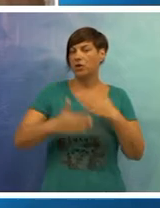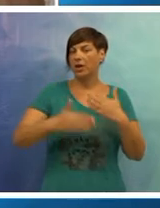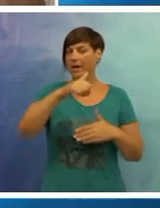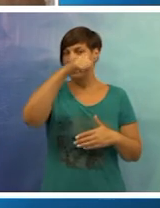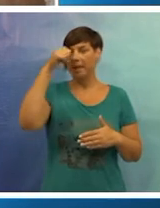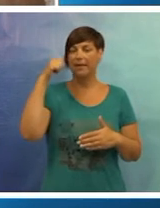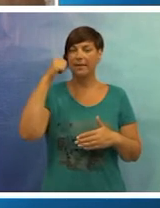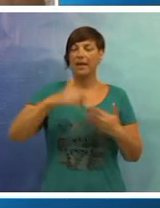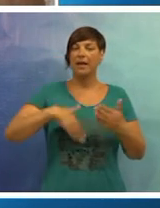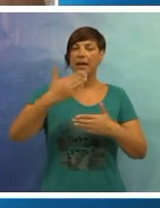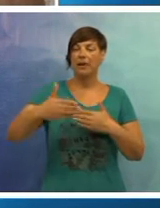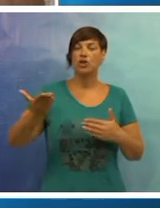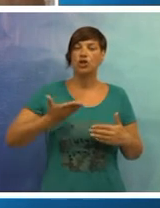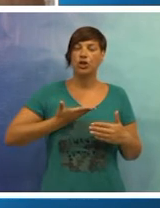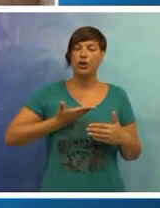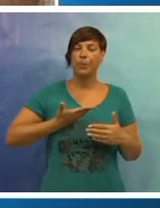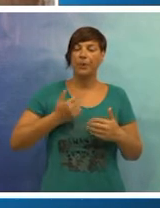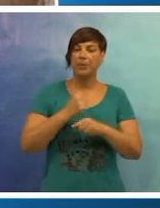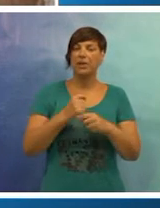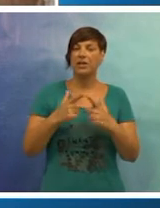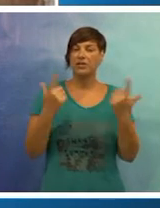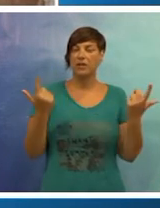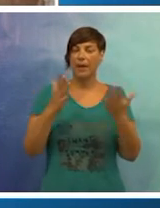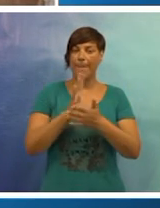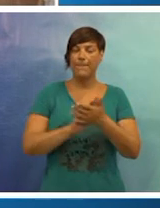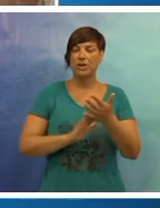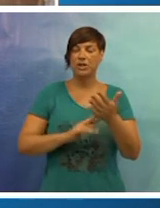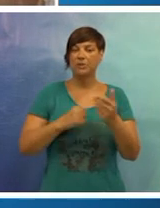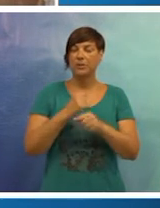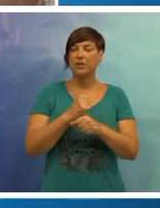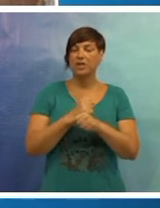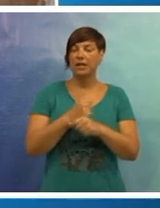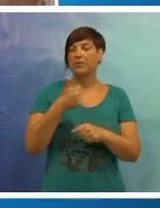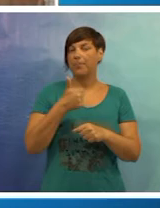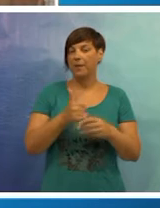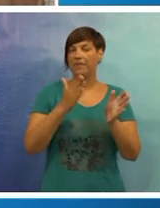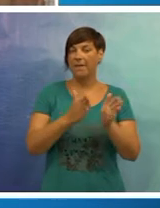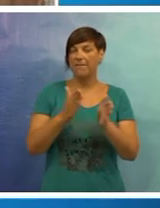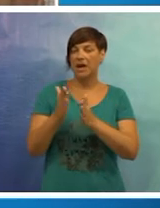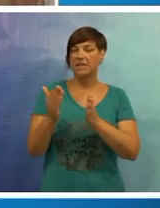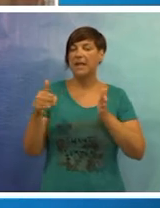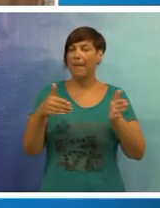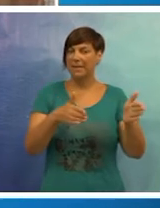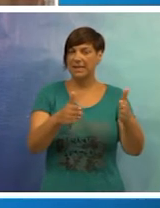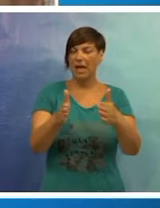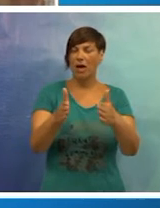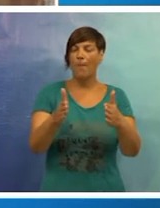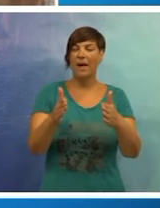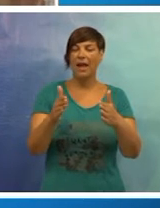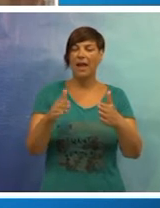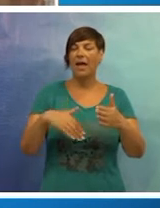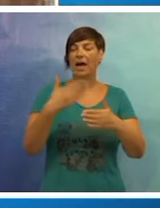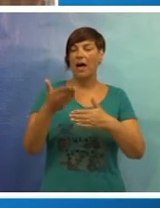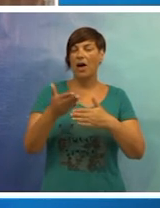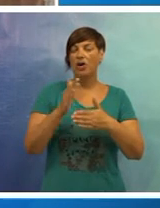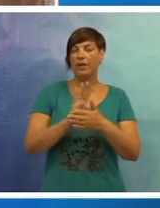do kraja ljeta. Nakon što dobijemo građansku dozvolu, krenut ćemo iz vođeni radova prve faze Lapatske obale,